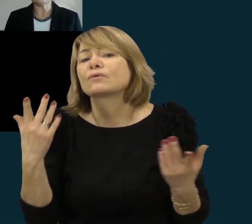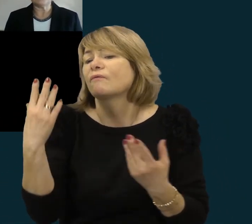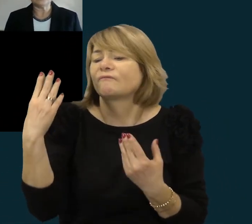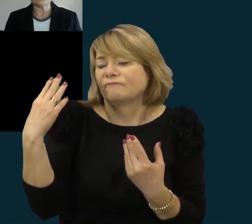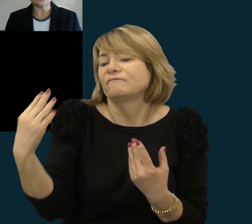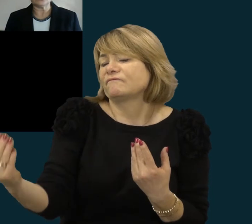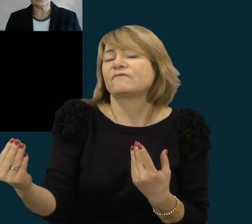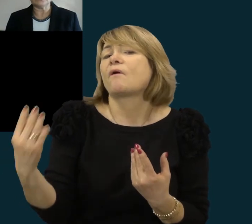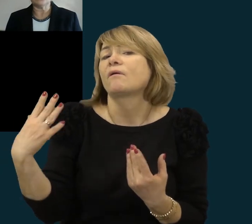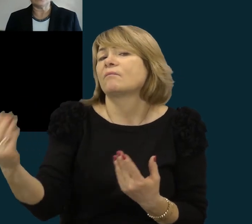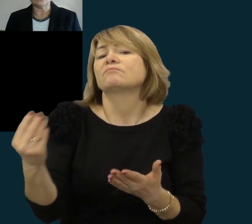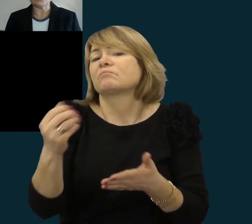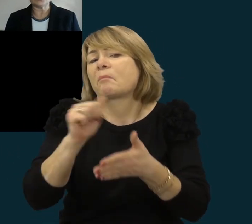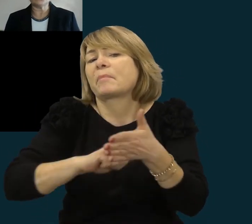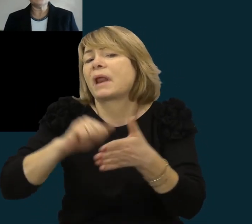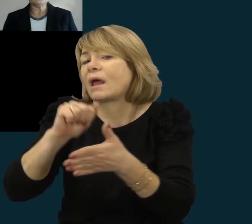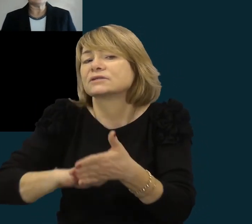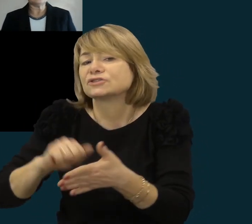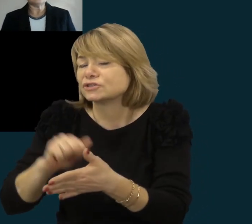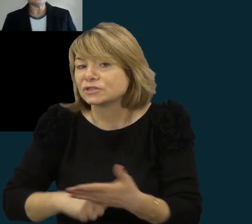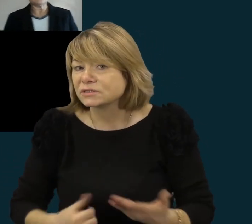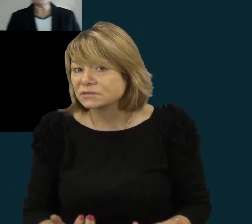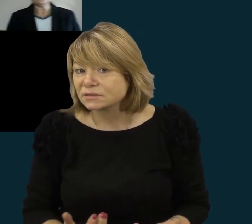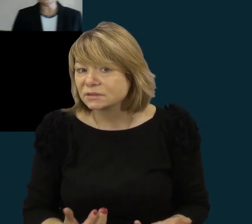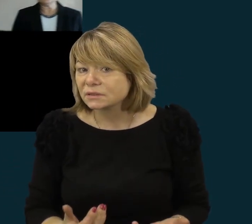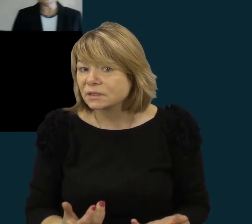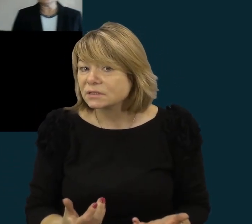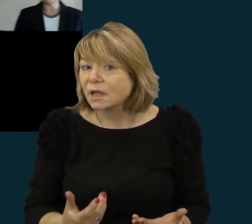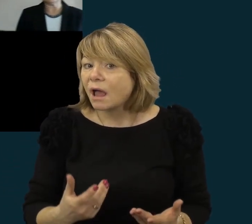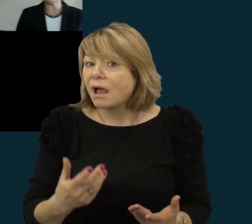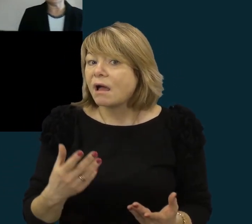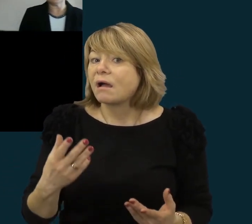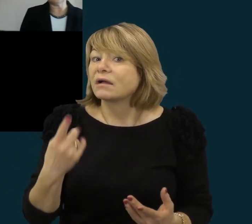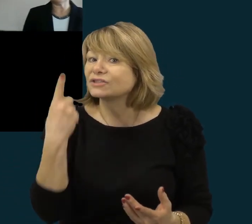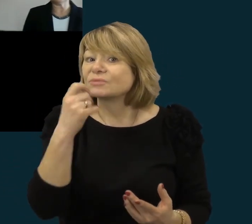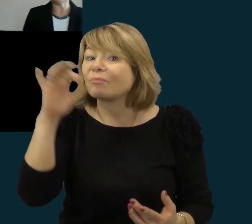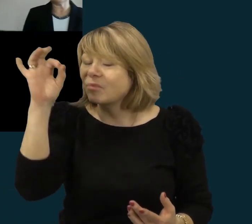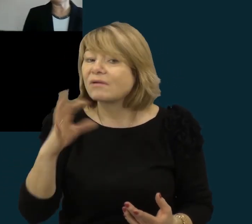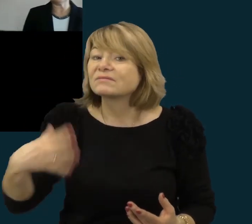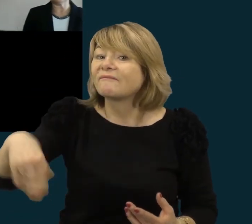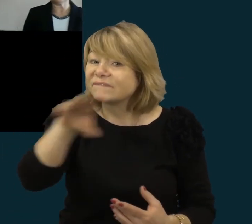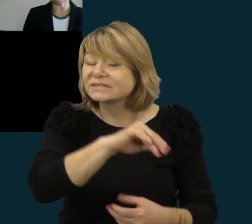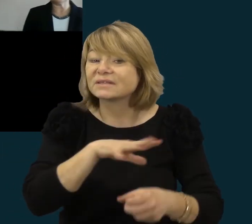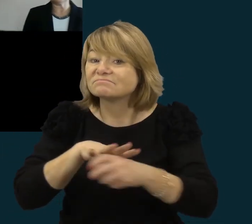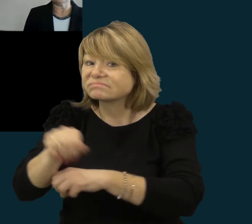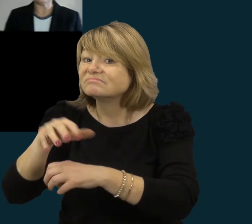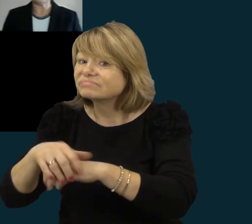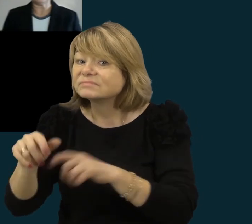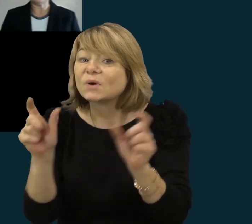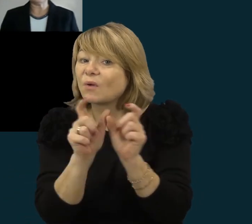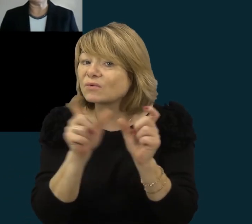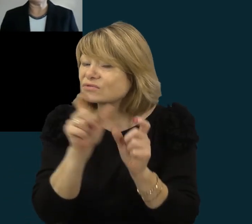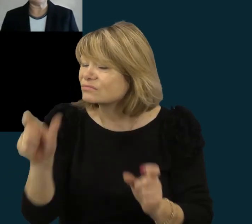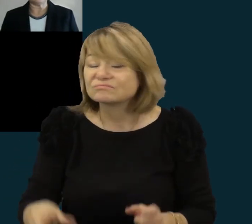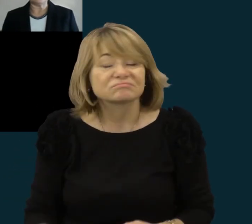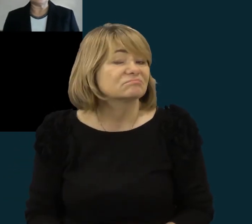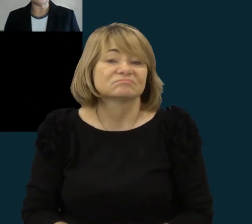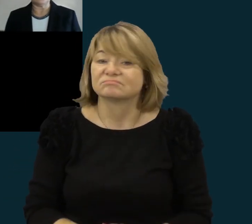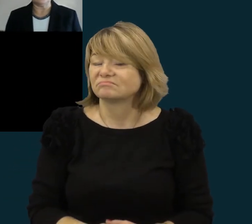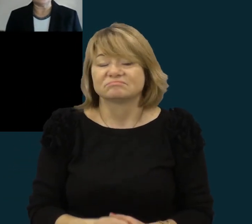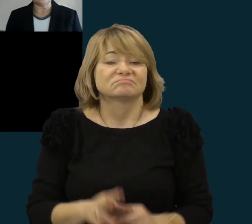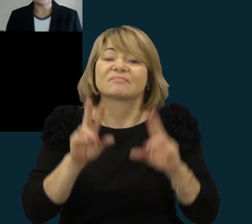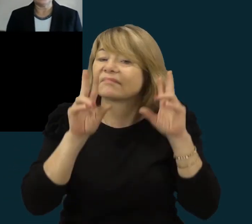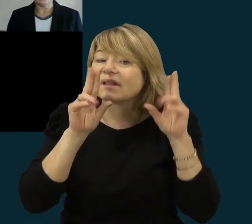patiem tikai suprantamų priežasčių, kiti mokiniai netliko užduoties nuo pat pirmos iki pat